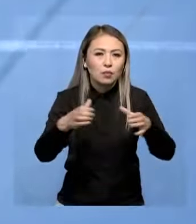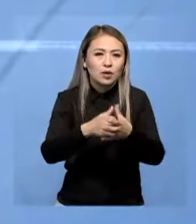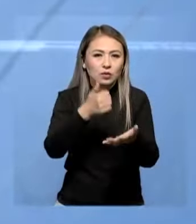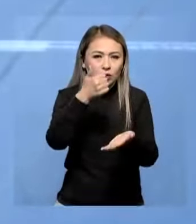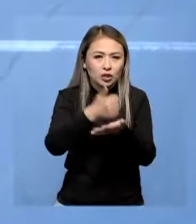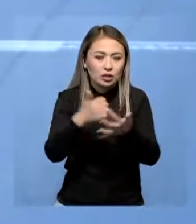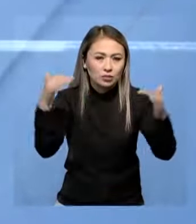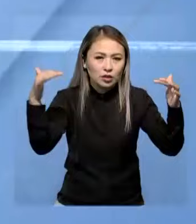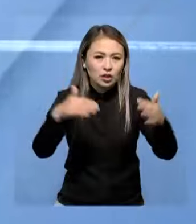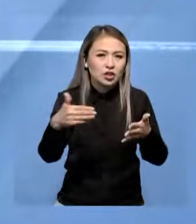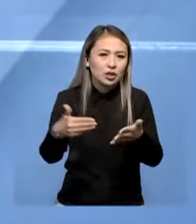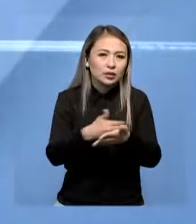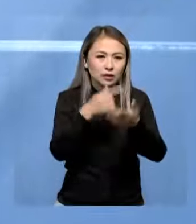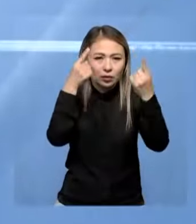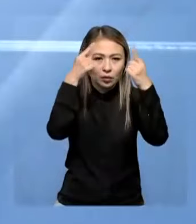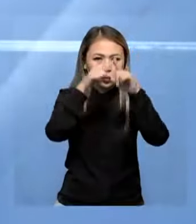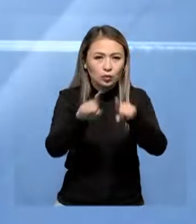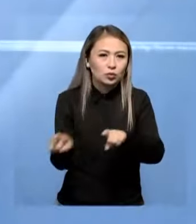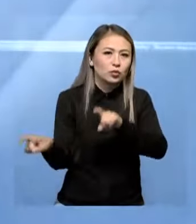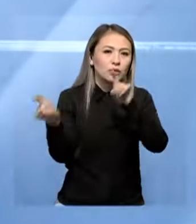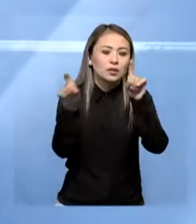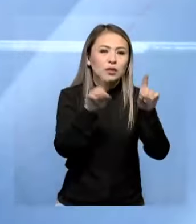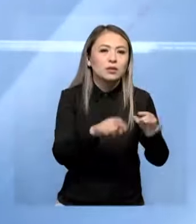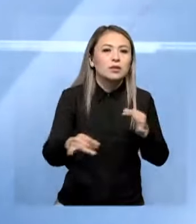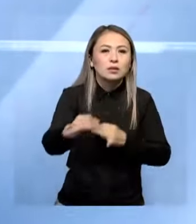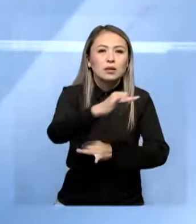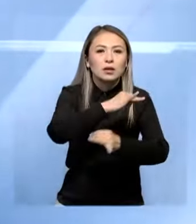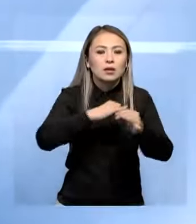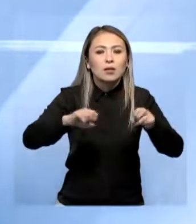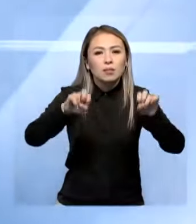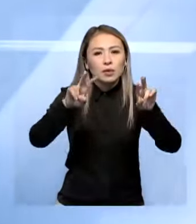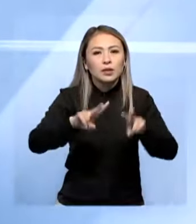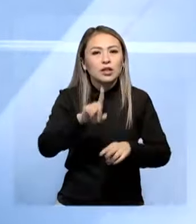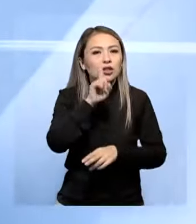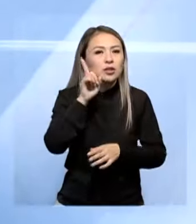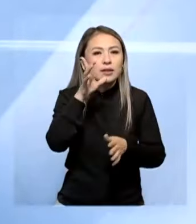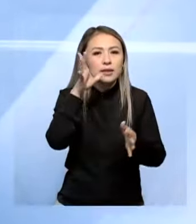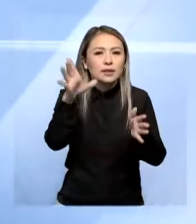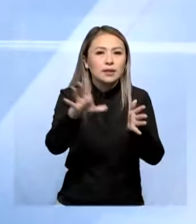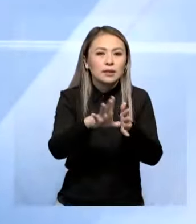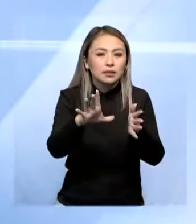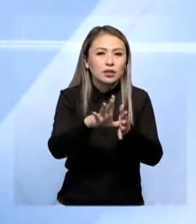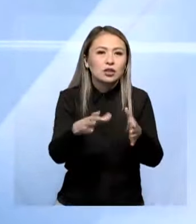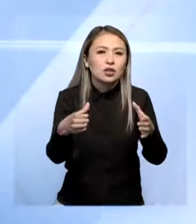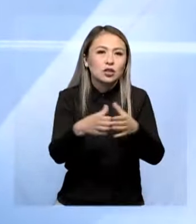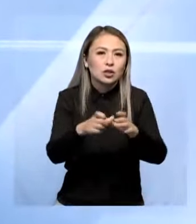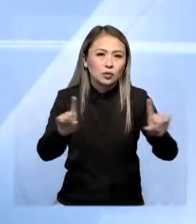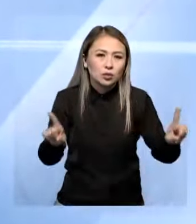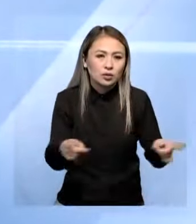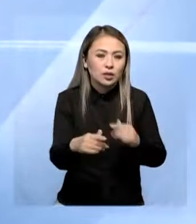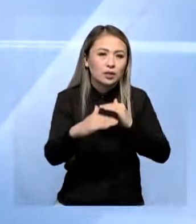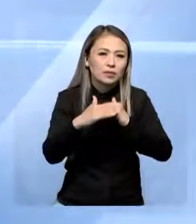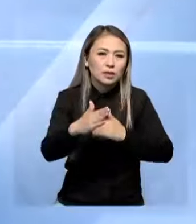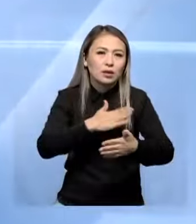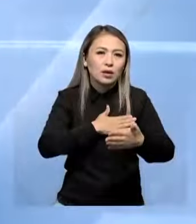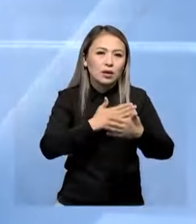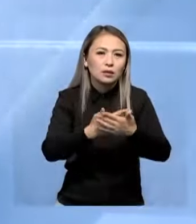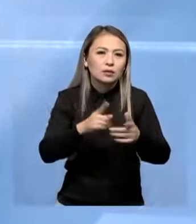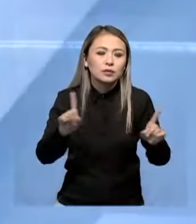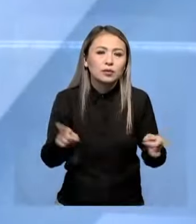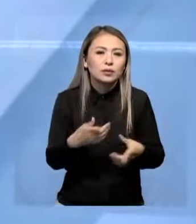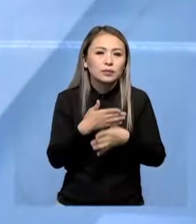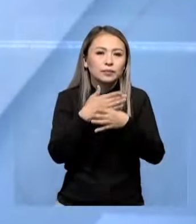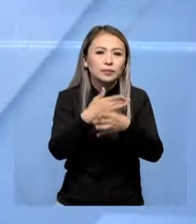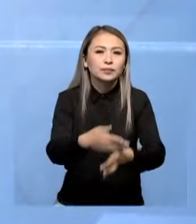шараға бас қосқан сарапшылар жаңа технологияларға көз жүрдің қырсырын талқылады. Мамандар жасыл энергетиканы кәдеге жараты өртісі әлімізде